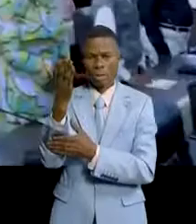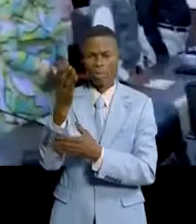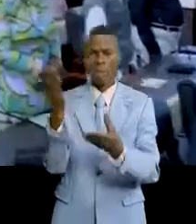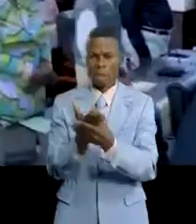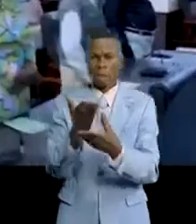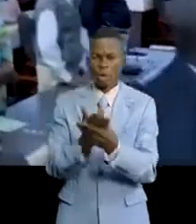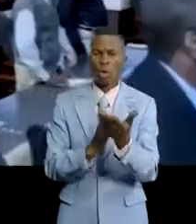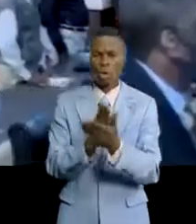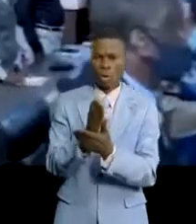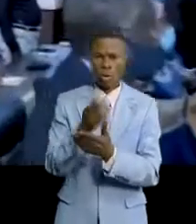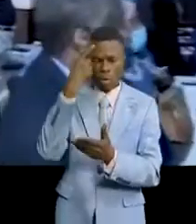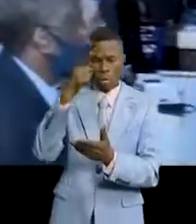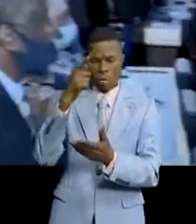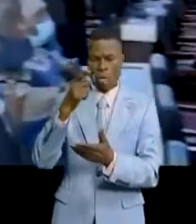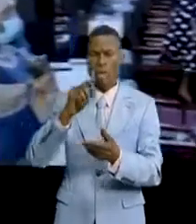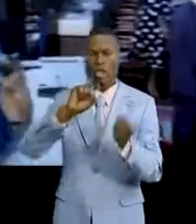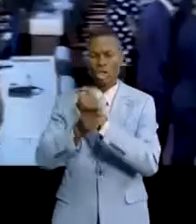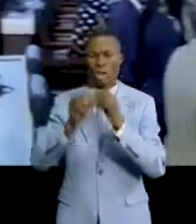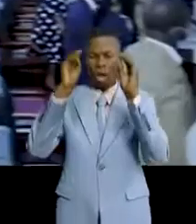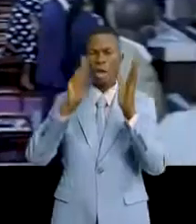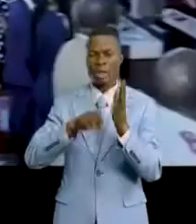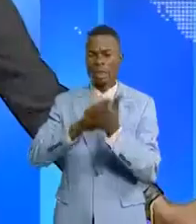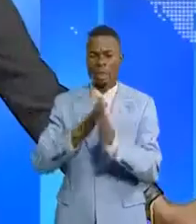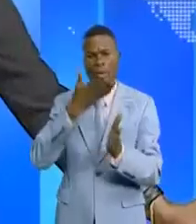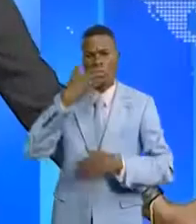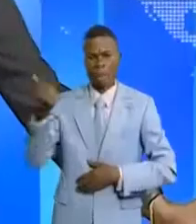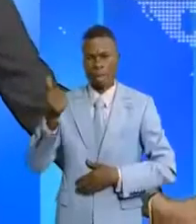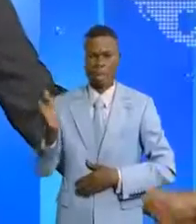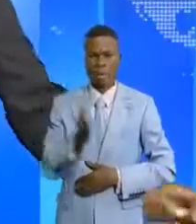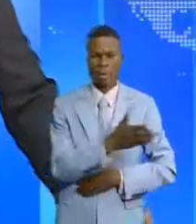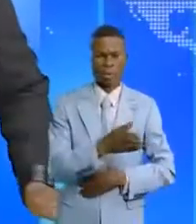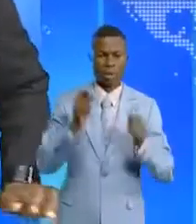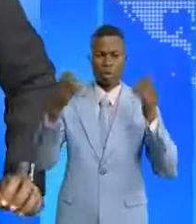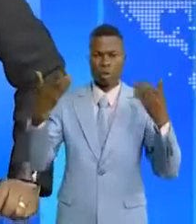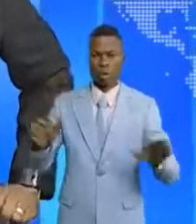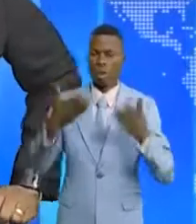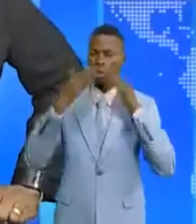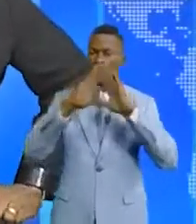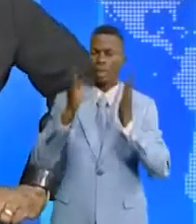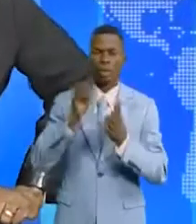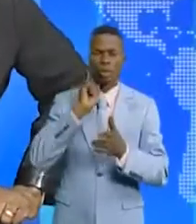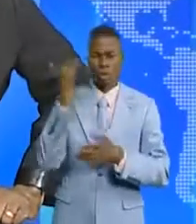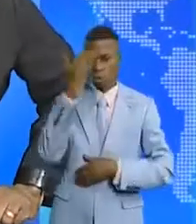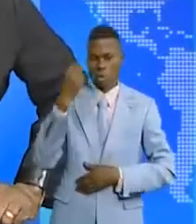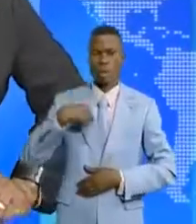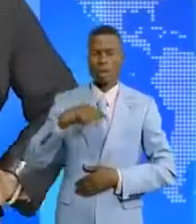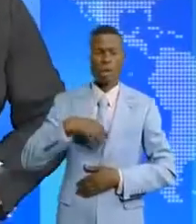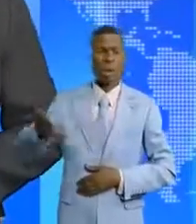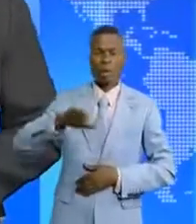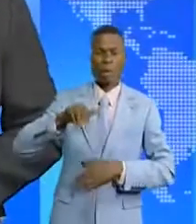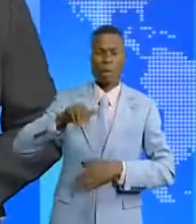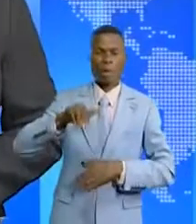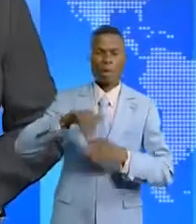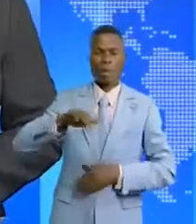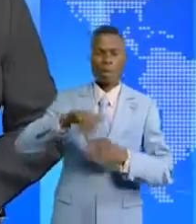conçues afin de rendre l'enseignement maternel culturel Merci à vous de l'avoir suivi partout à travers le